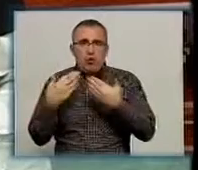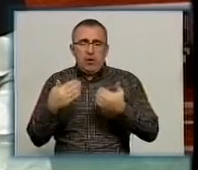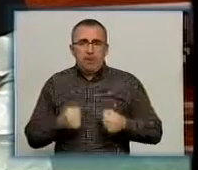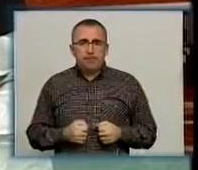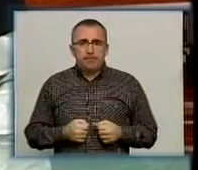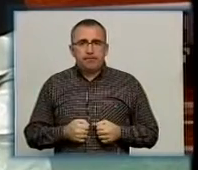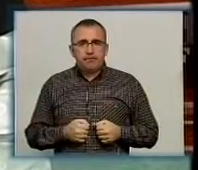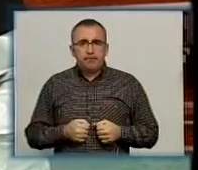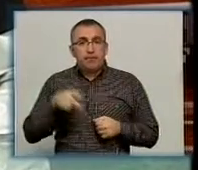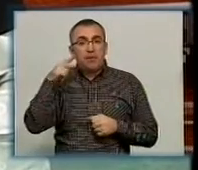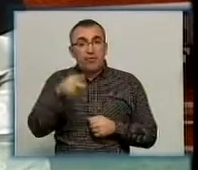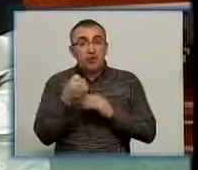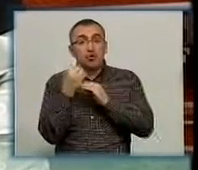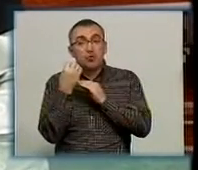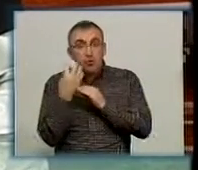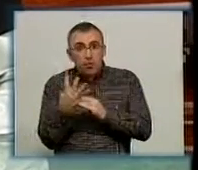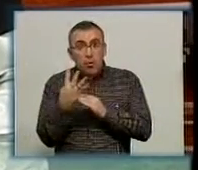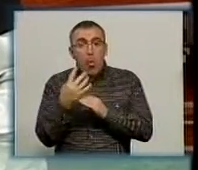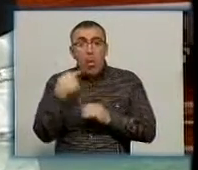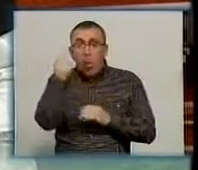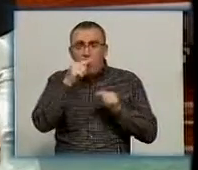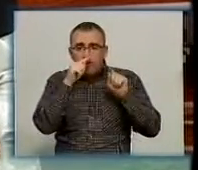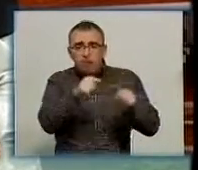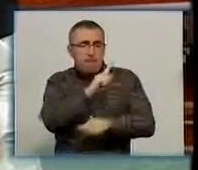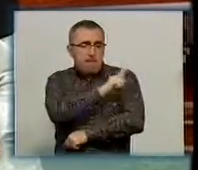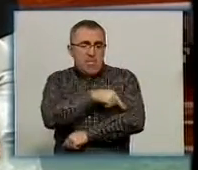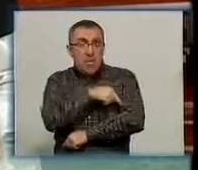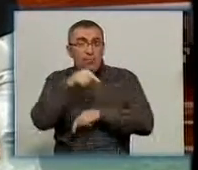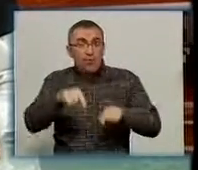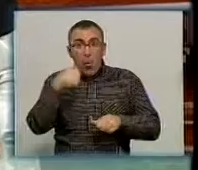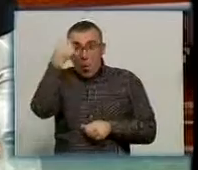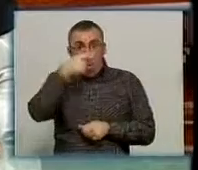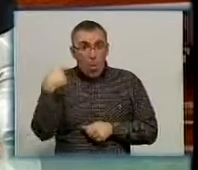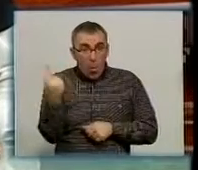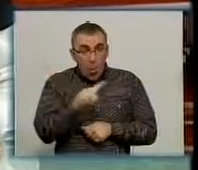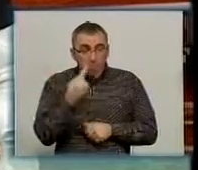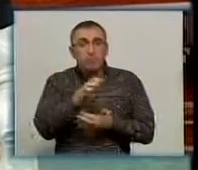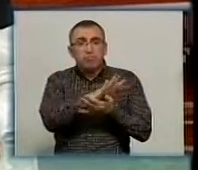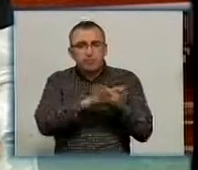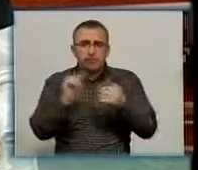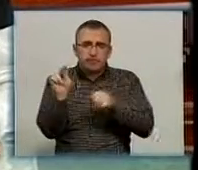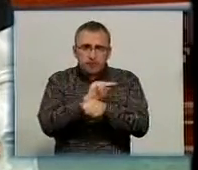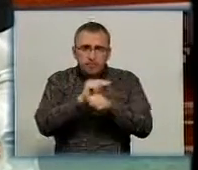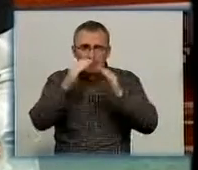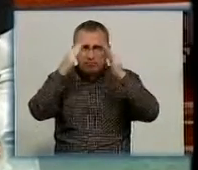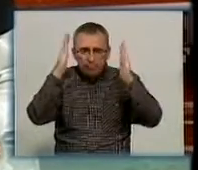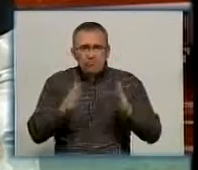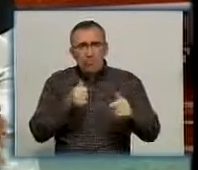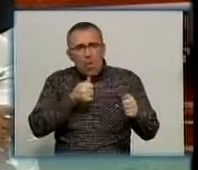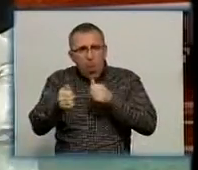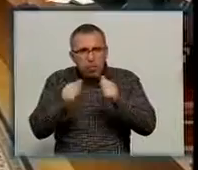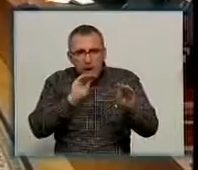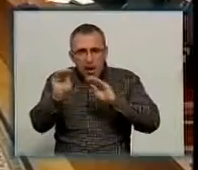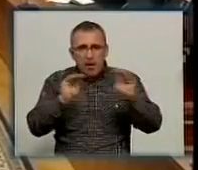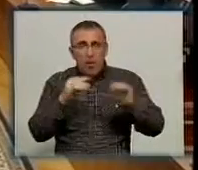У 2014-му особлива вага медицині. Цього року в області продовжують ремонтувати лікарні та купувати нове обладнання для них.